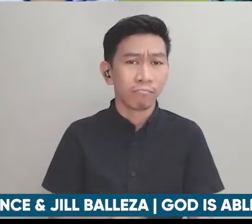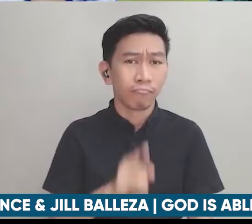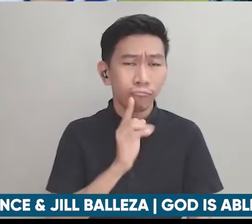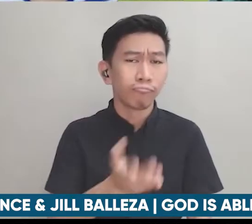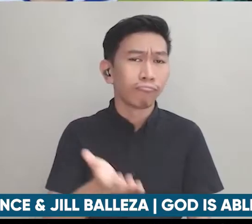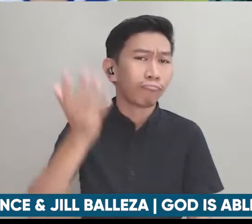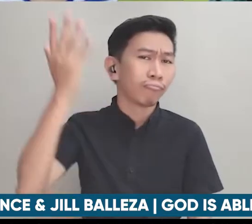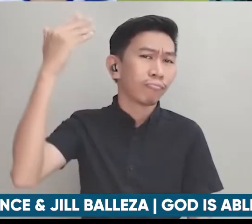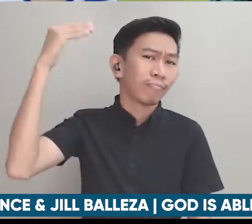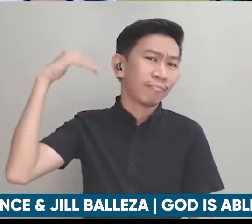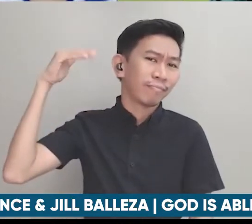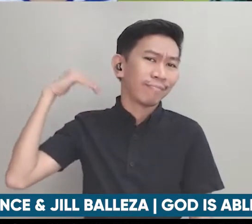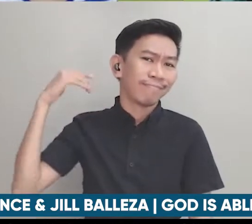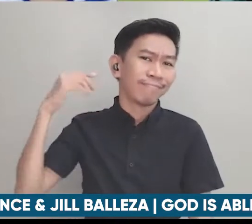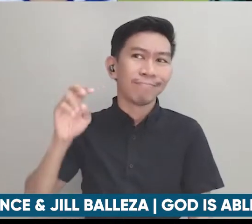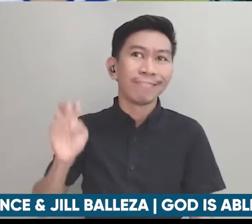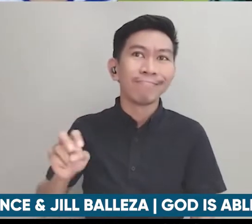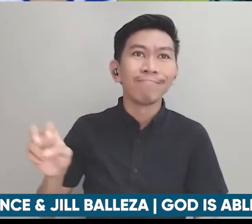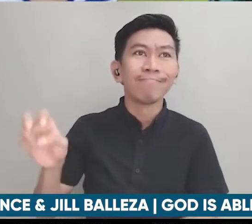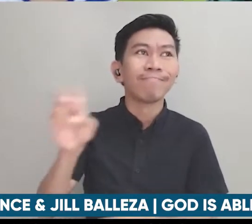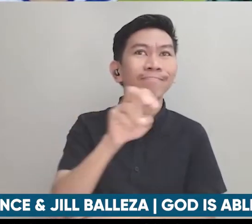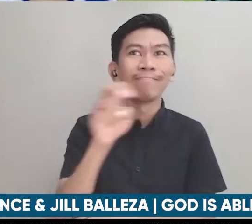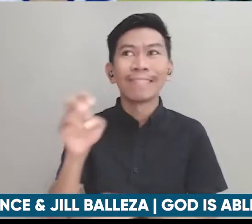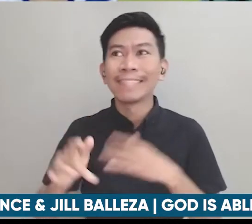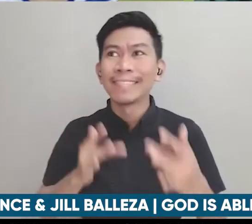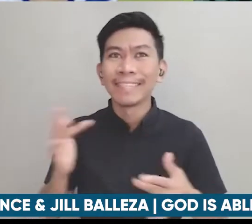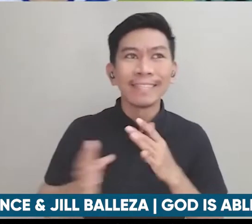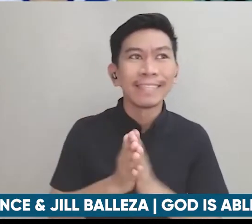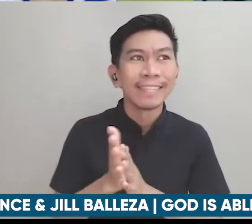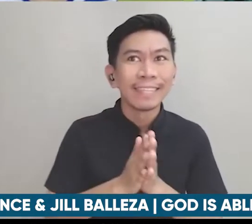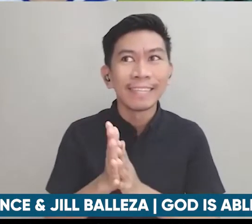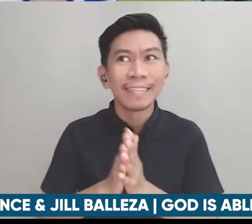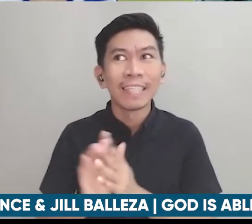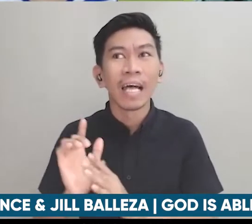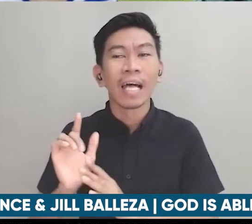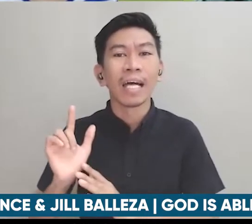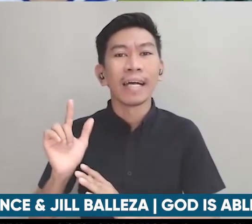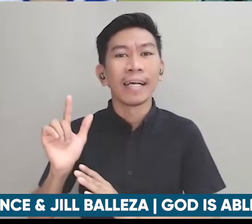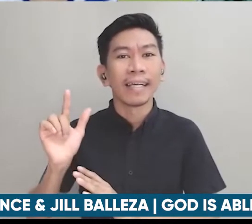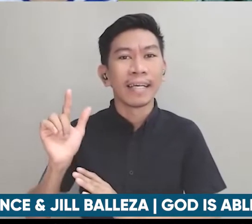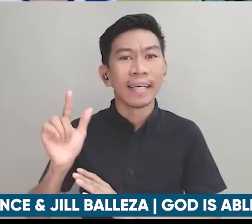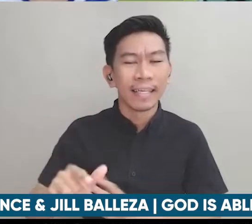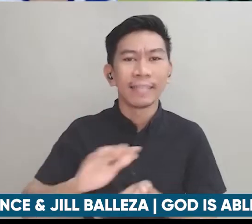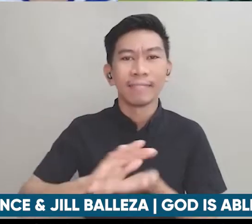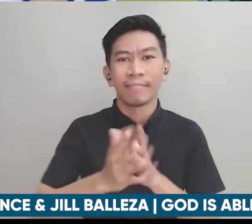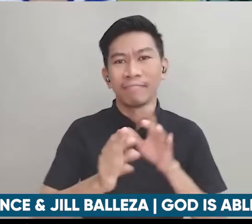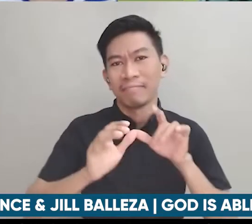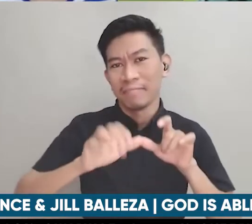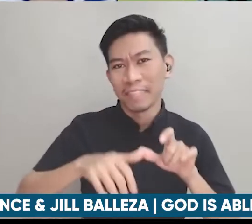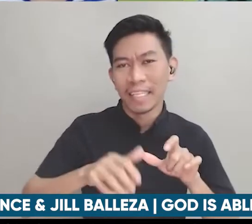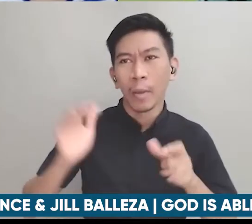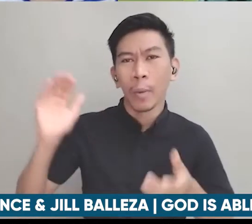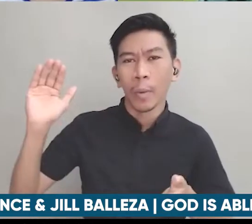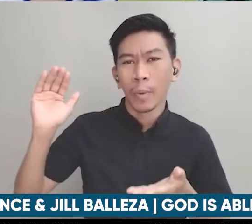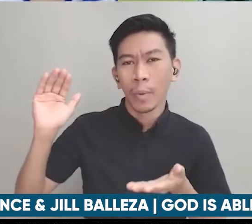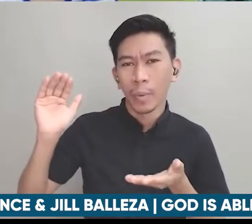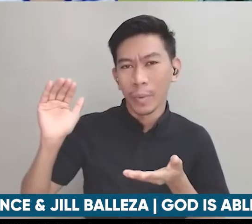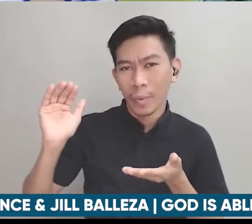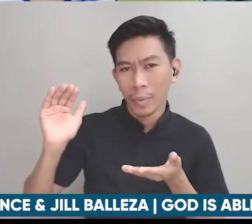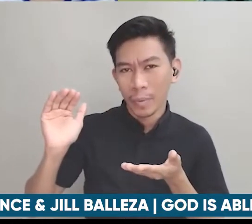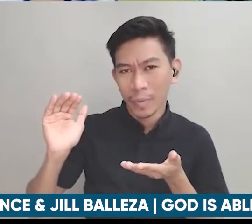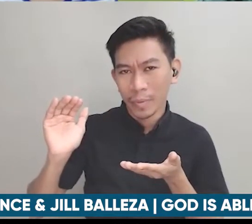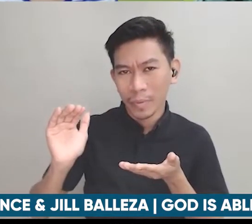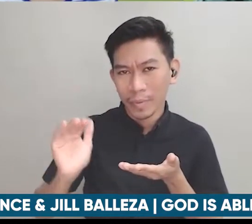talagang gala kami and then nung nagkaroon ako ng disability so medyo nabawas-bawasan na yun